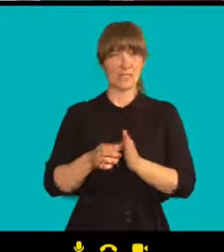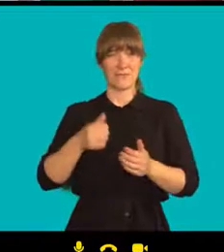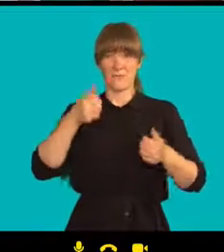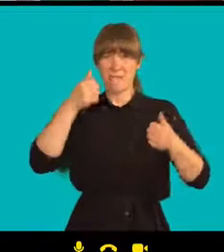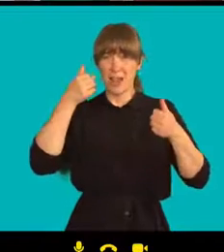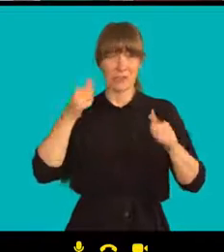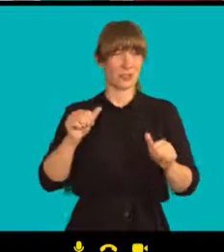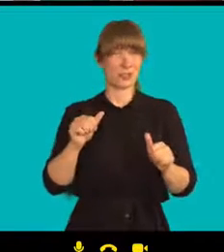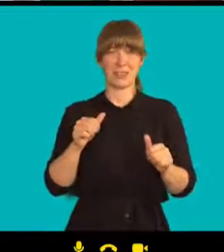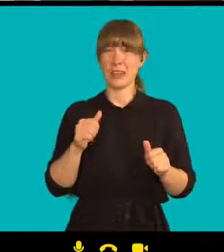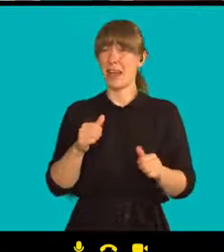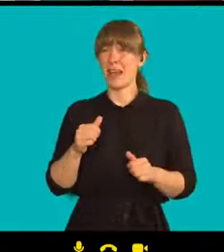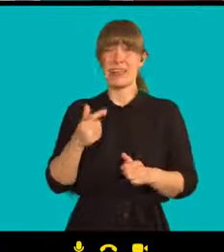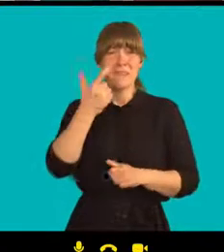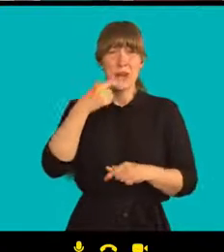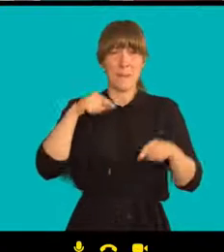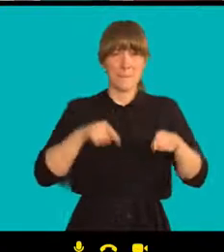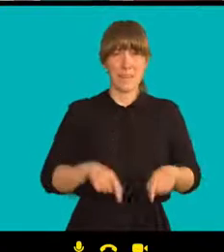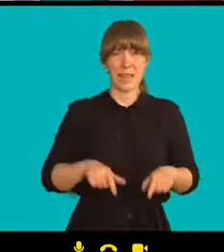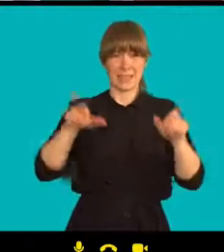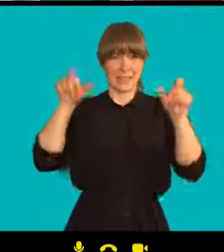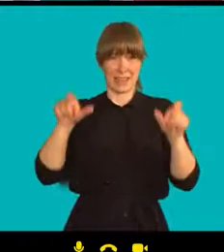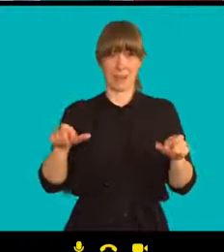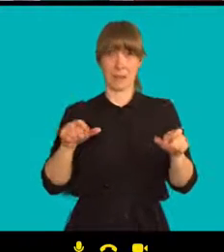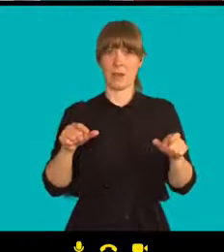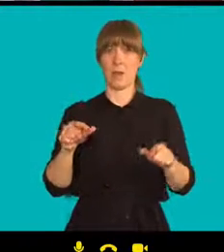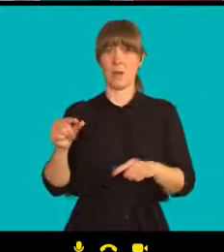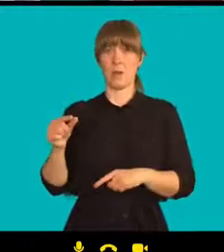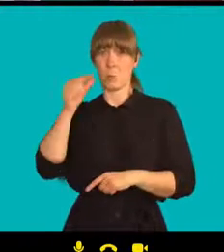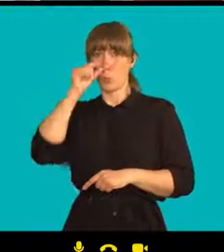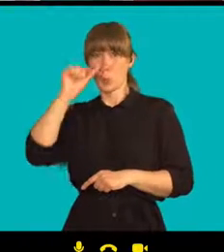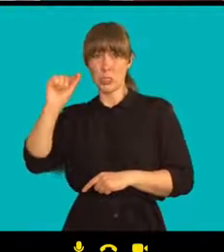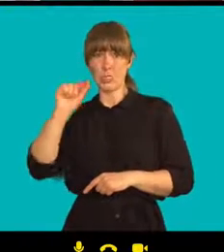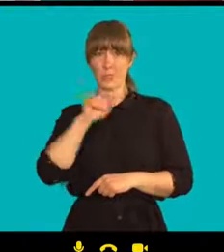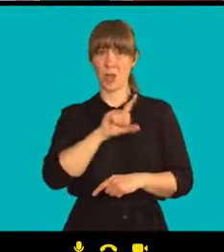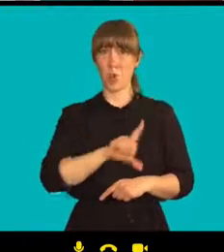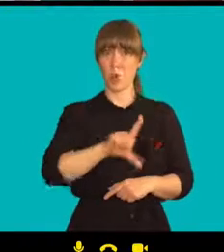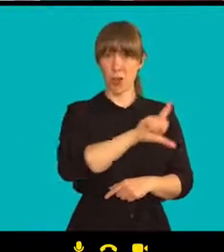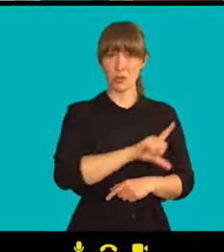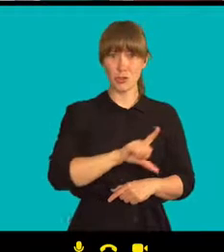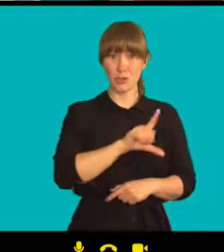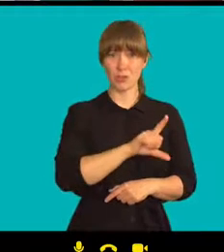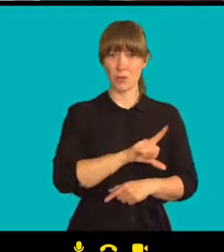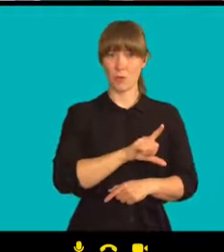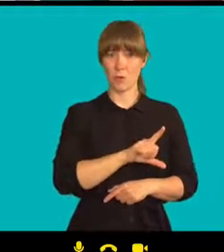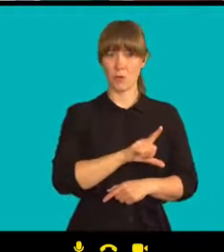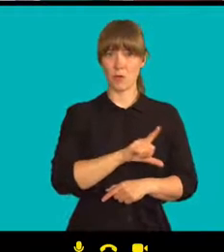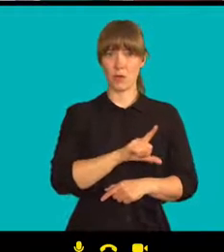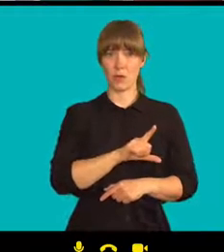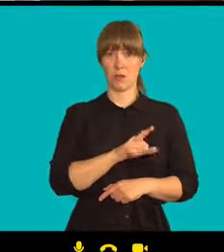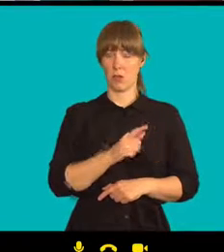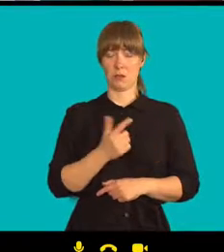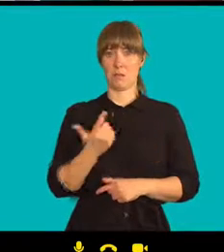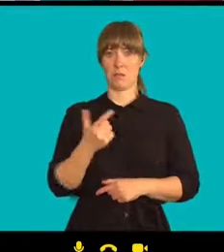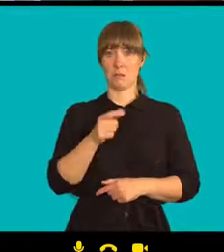prezidenti, Putin a Lukašenko, jsou jako dva